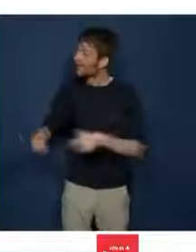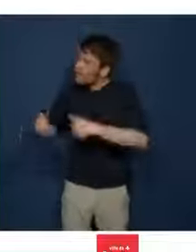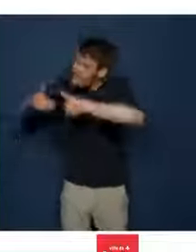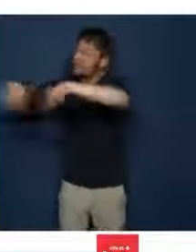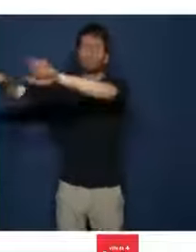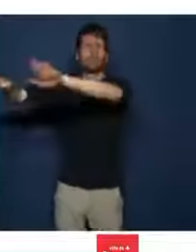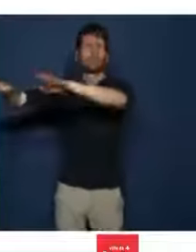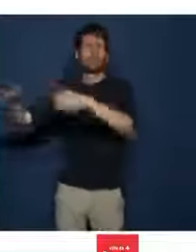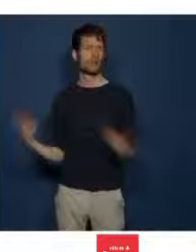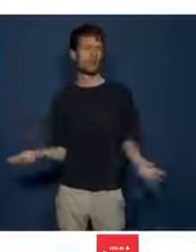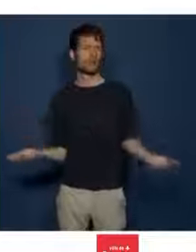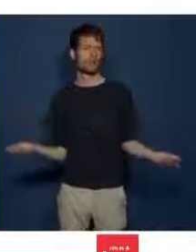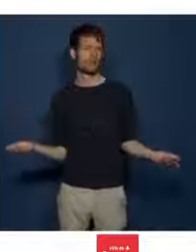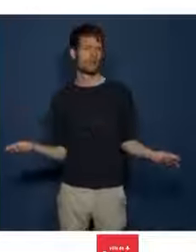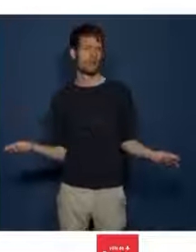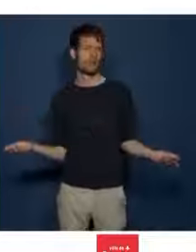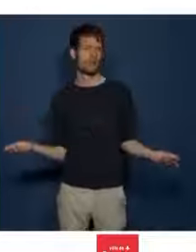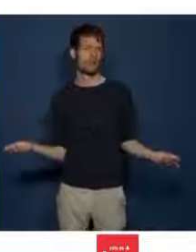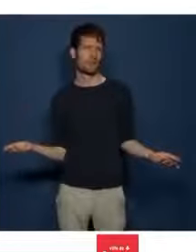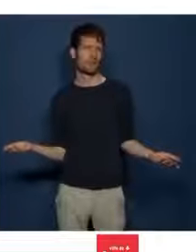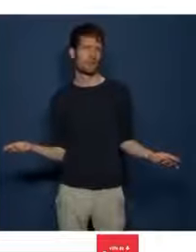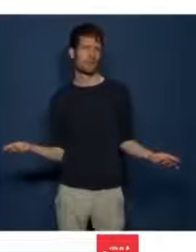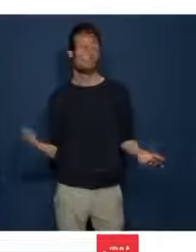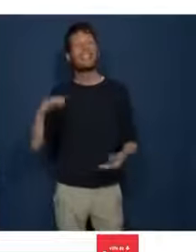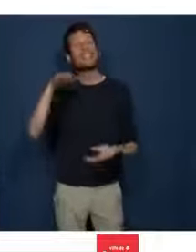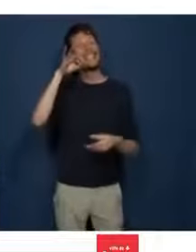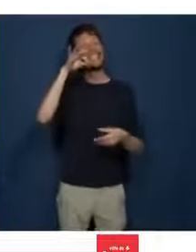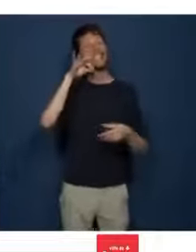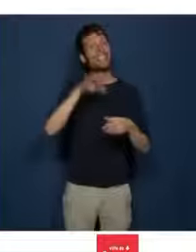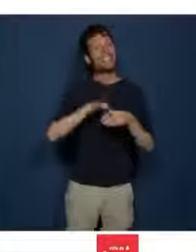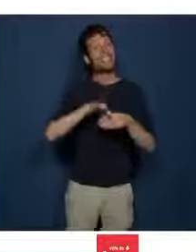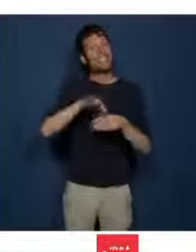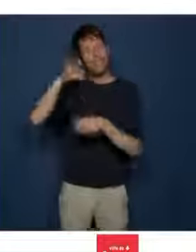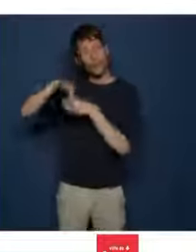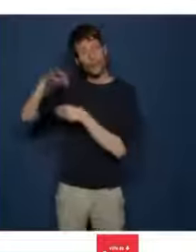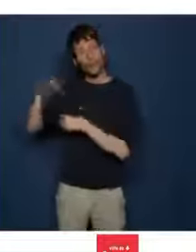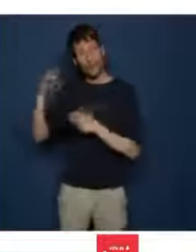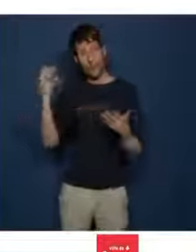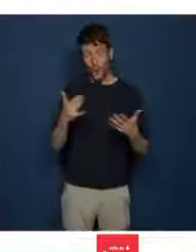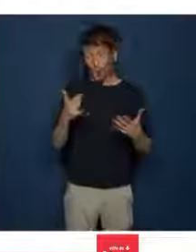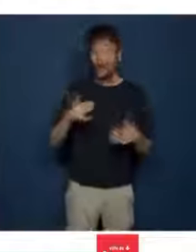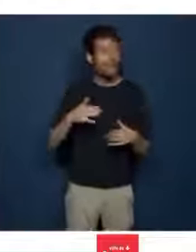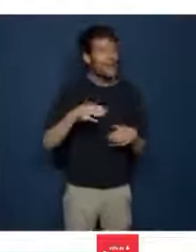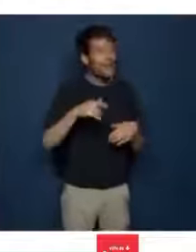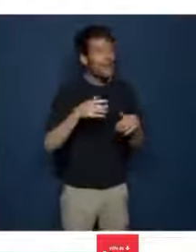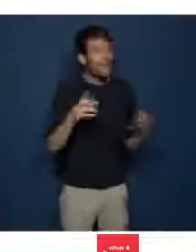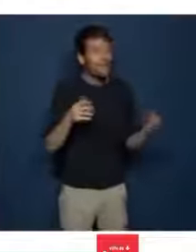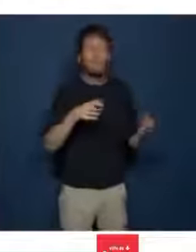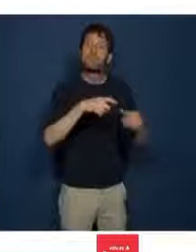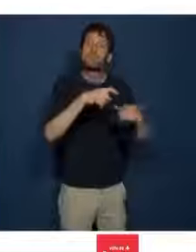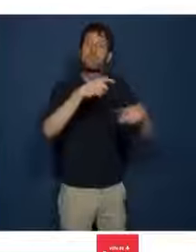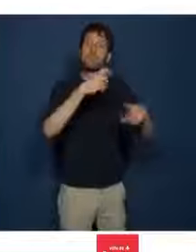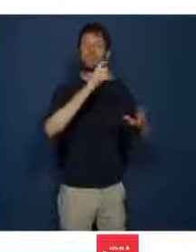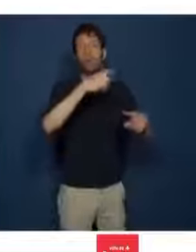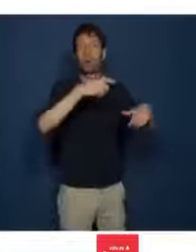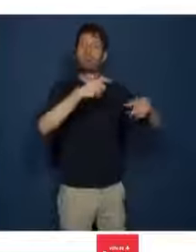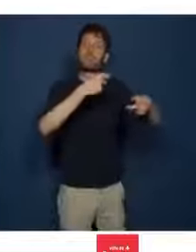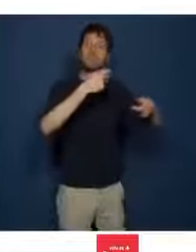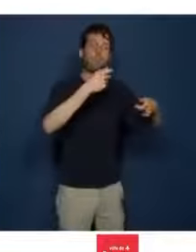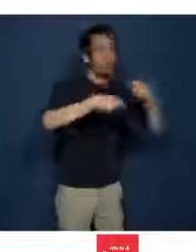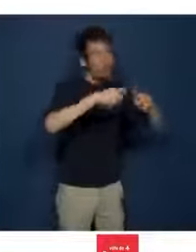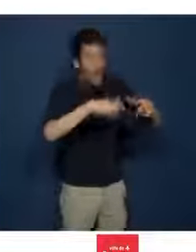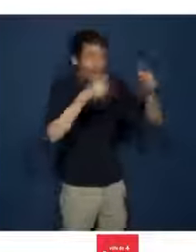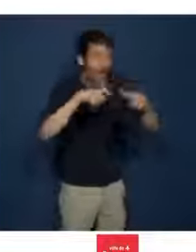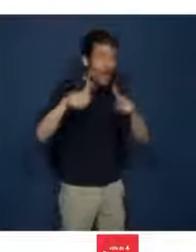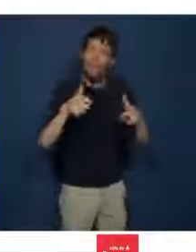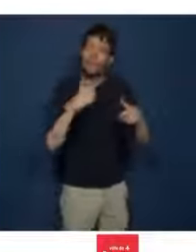La mission des élus est-elle de voler au secours des ambitions économiques de promoteurs privés ou de modérer leurs appétits ? La